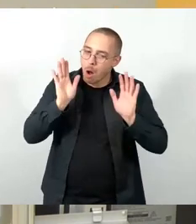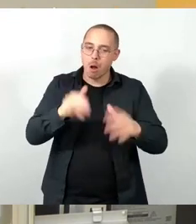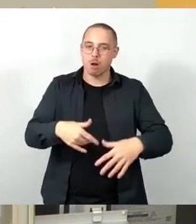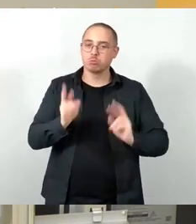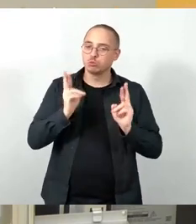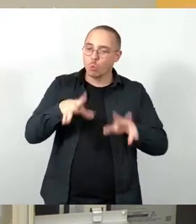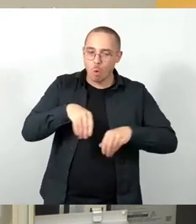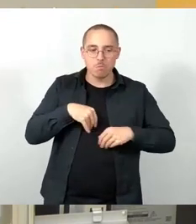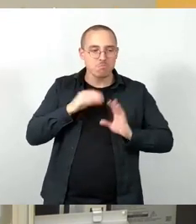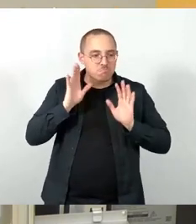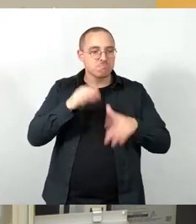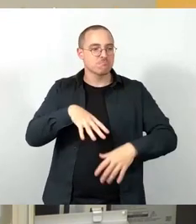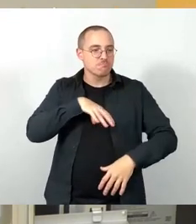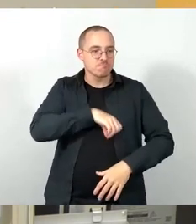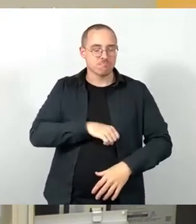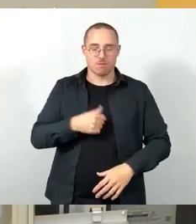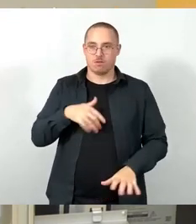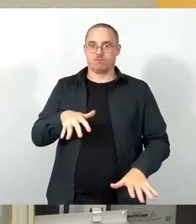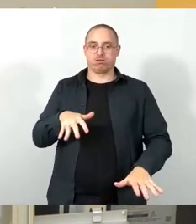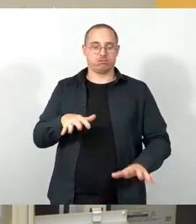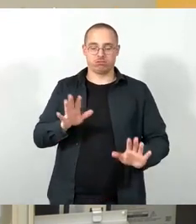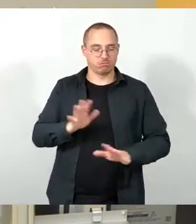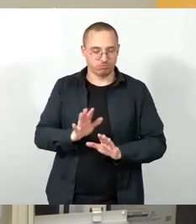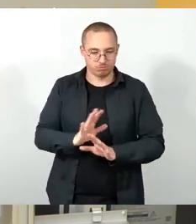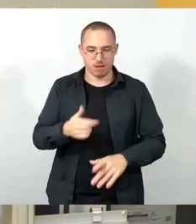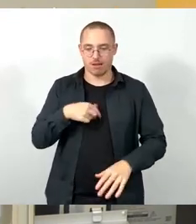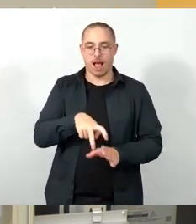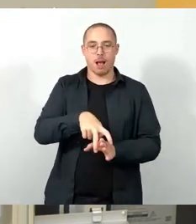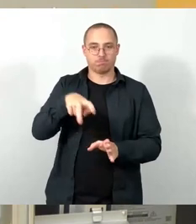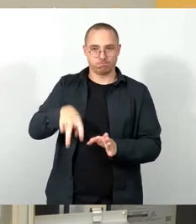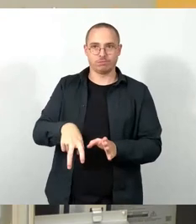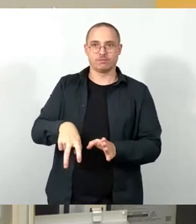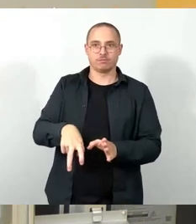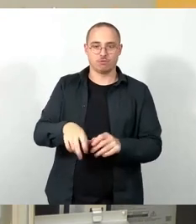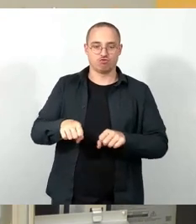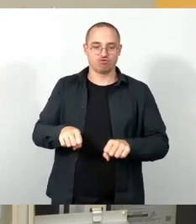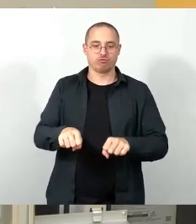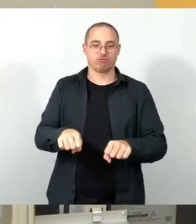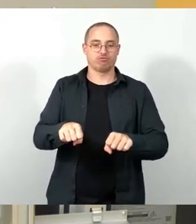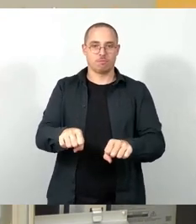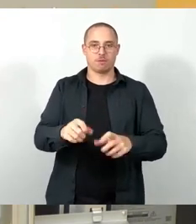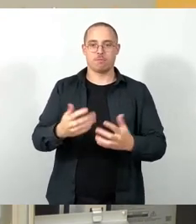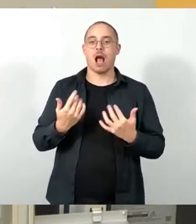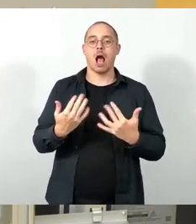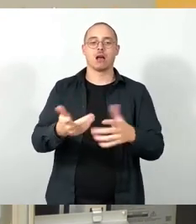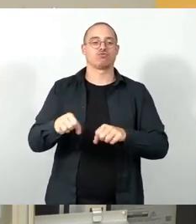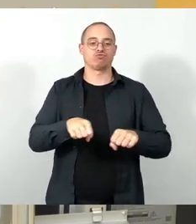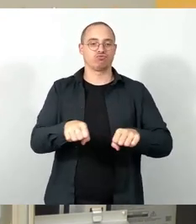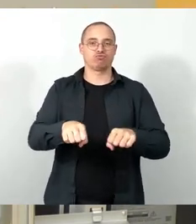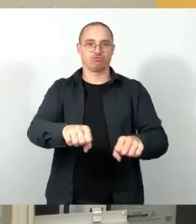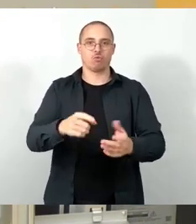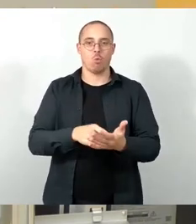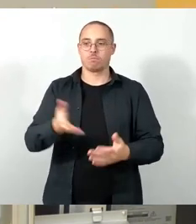das war mir zu viel. Ich bin abgestiegen, habe geschoben und bin durchs Gras gegangen, weil es einfach nicht geht, wenn dann sozusagen jemand schnell von hinten ankommt